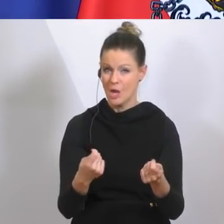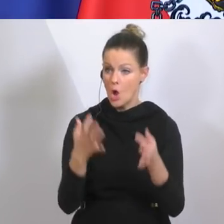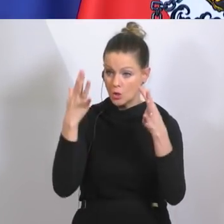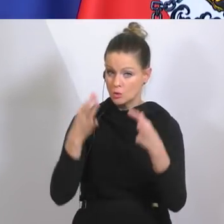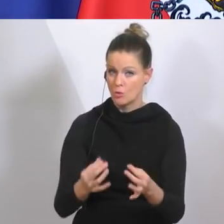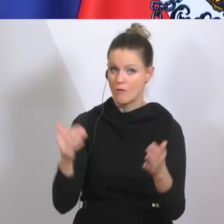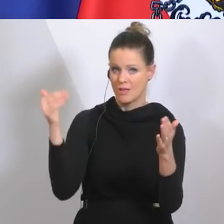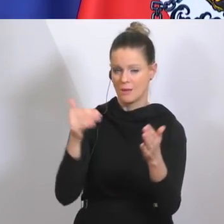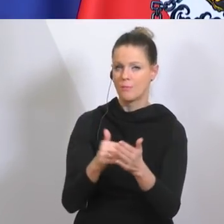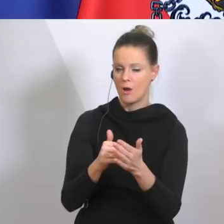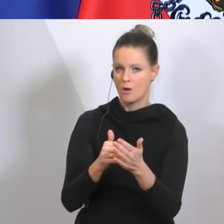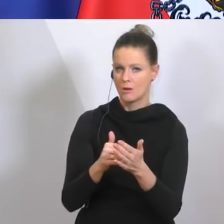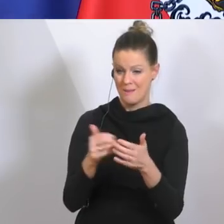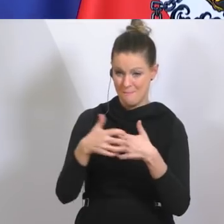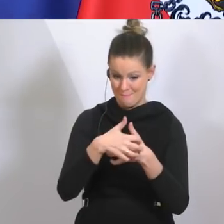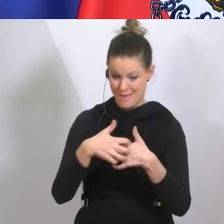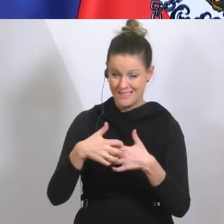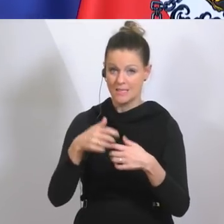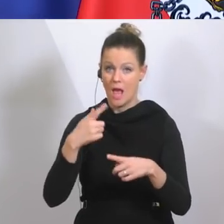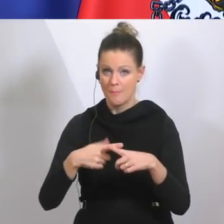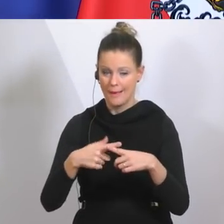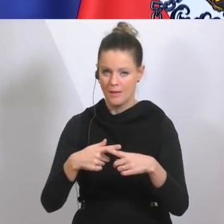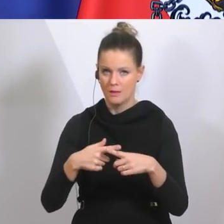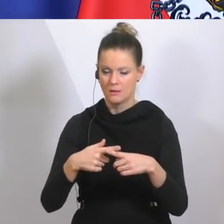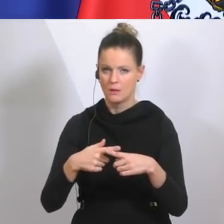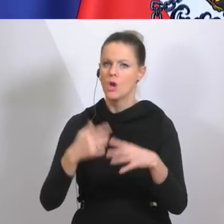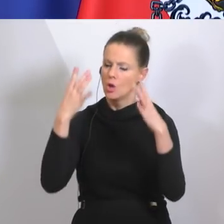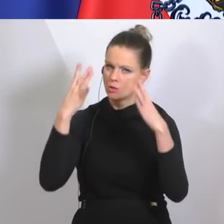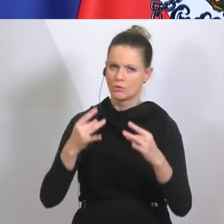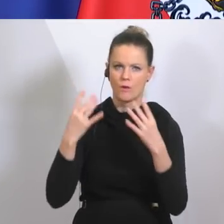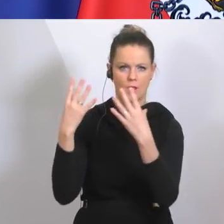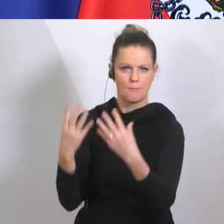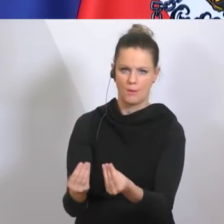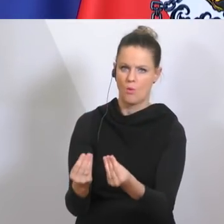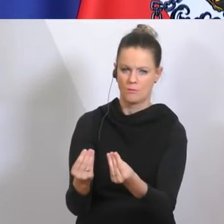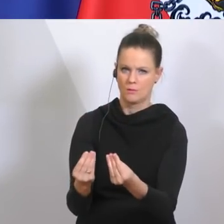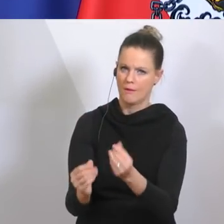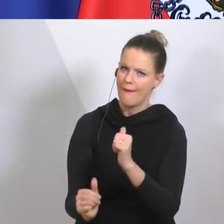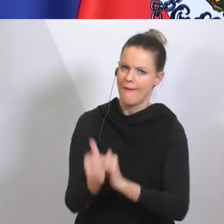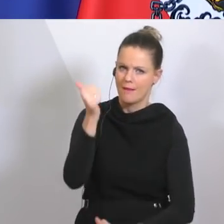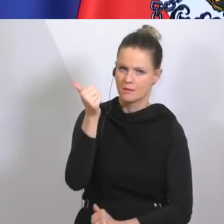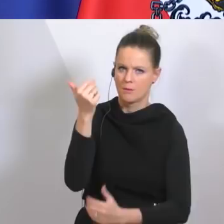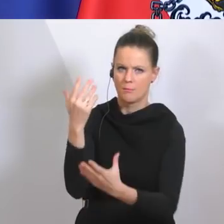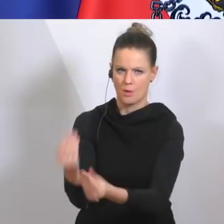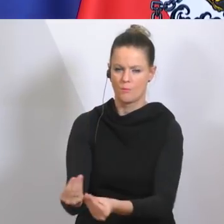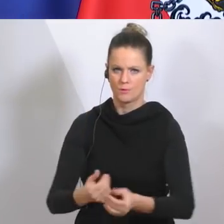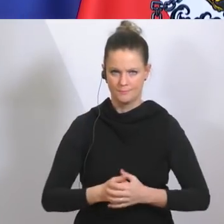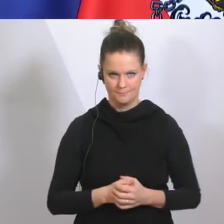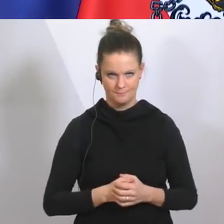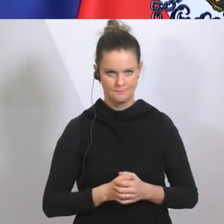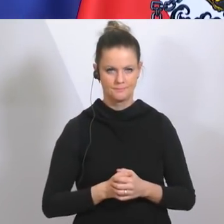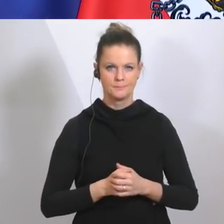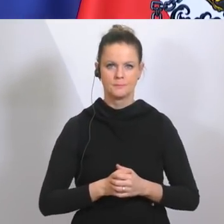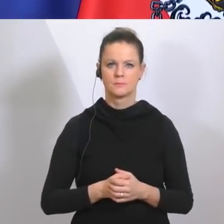im März und April, die werden wir gleich und als erstes hier im Auge haben.